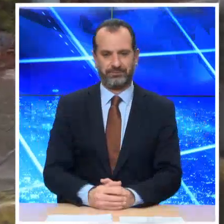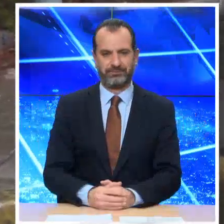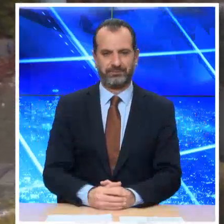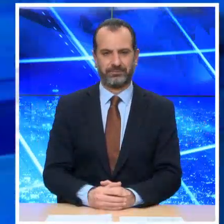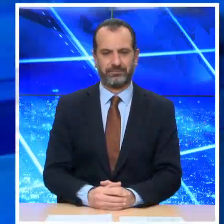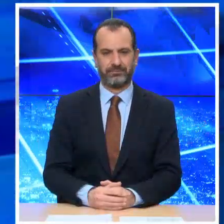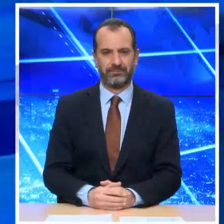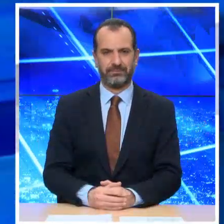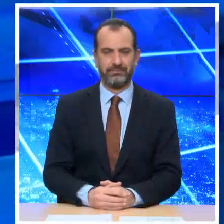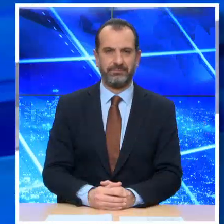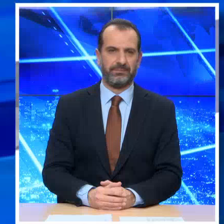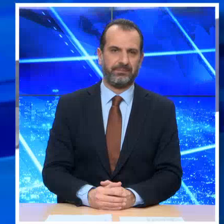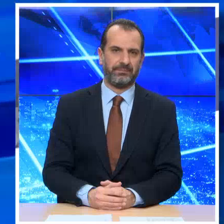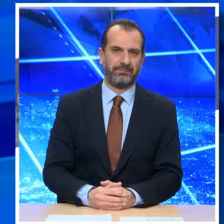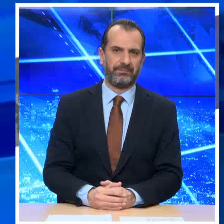ενημέρωση.